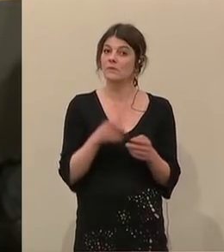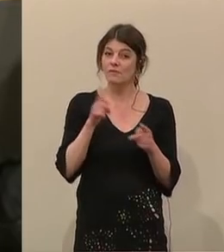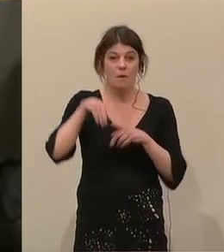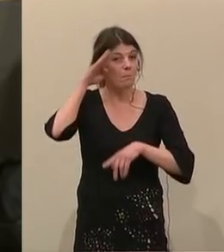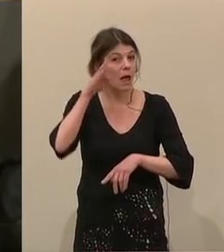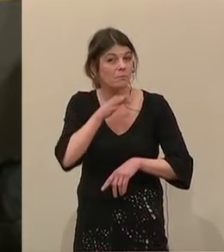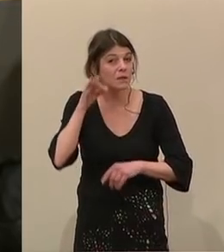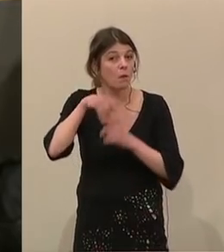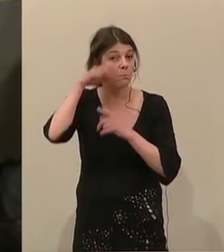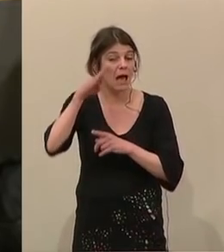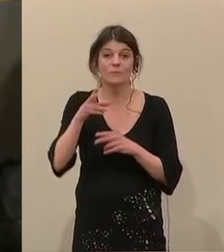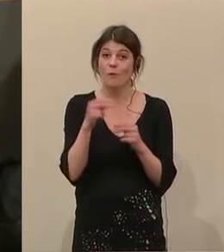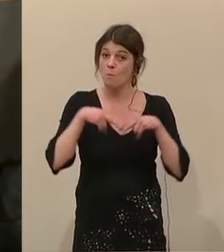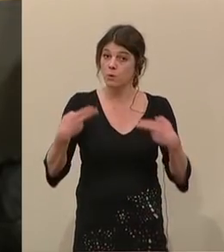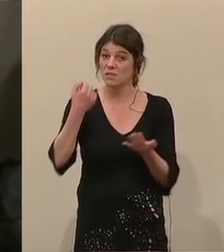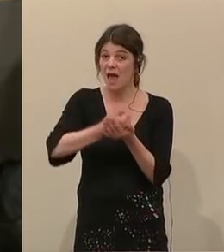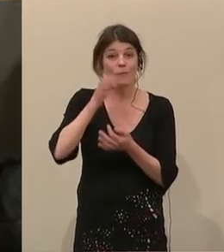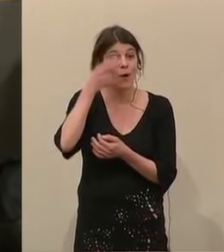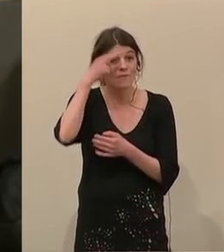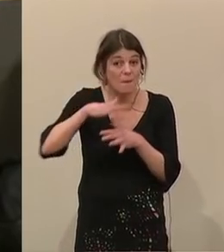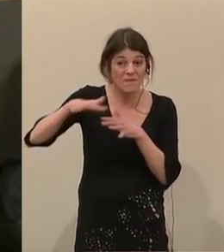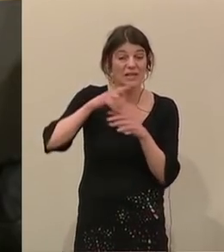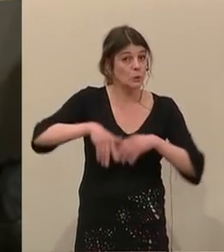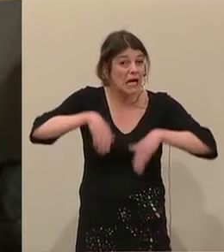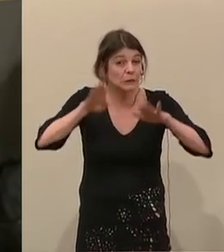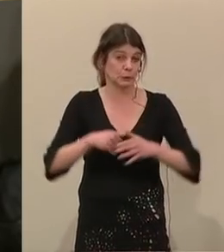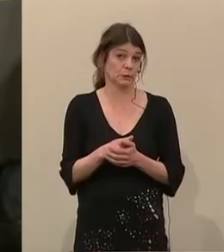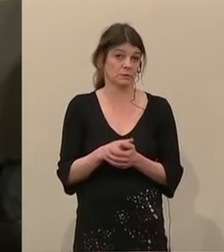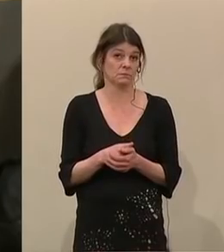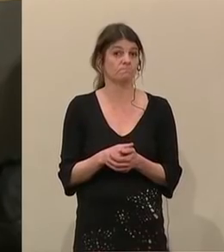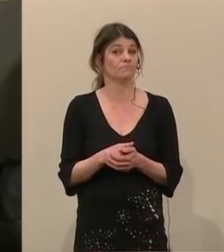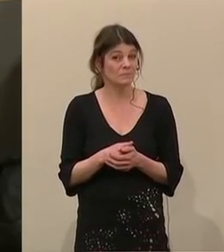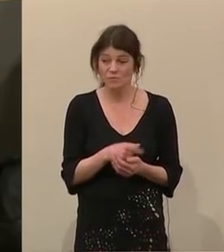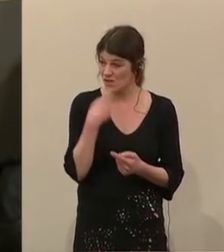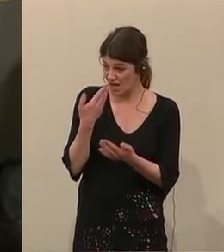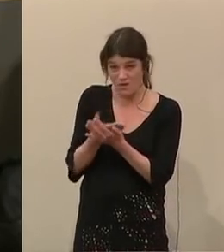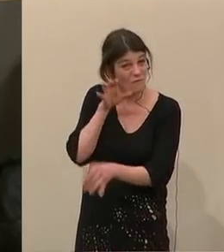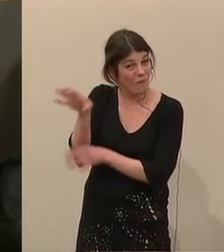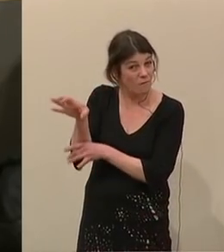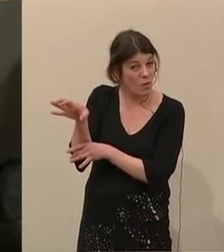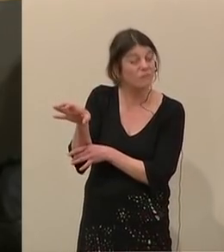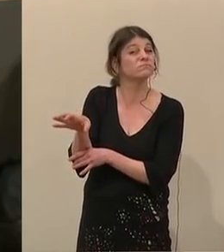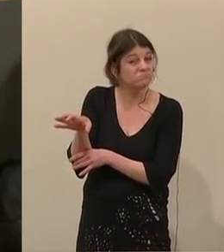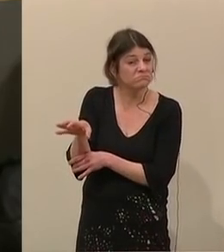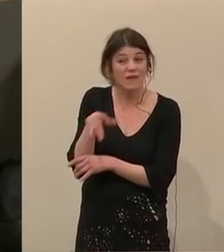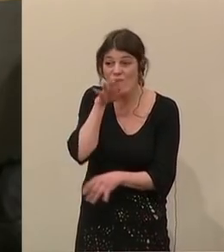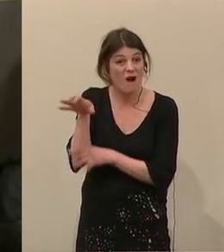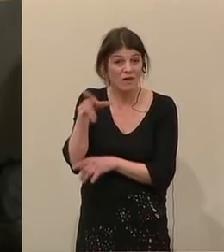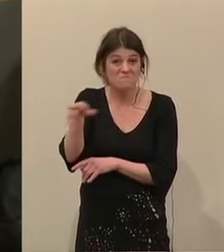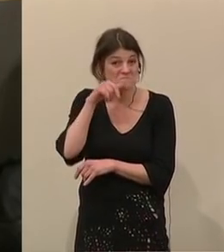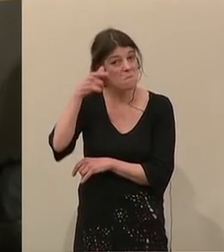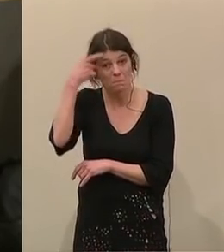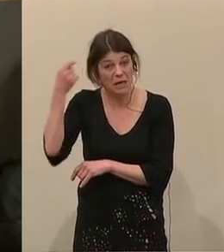Beamtinnen und Beamten des Bundesamts für Fremdenwesen und Asyl einen solchen Vorwurf macht, nämlich den Vorwurf der